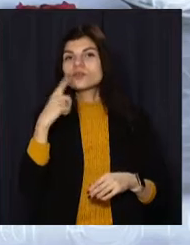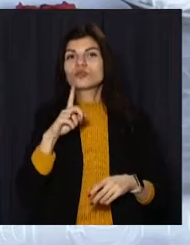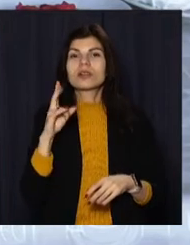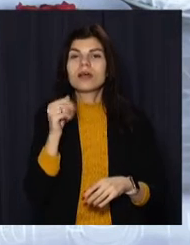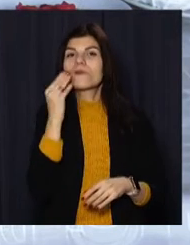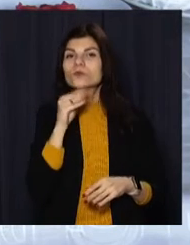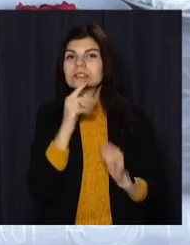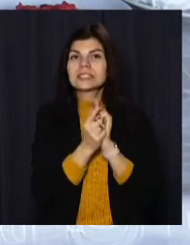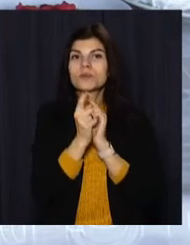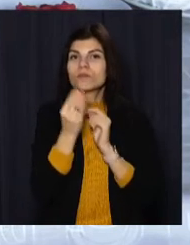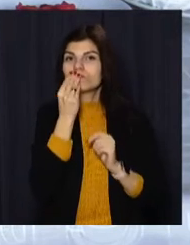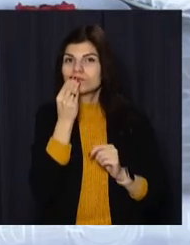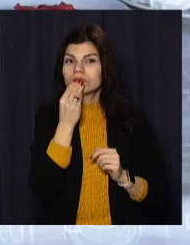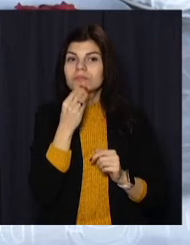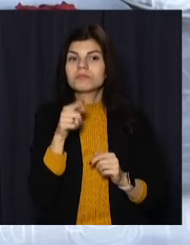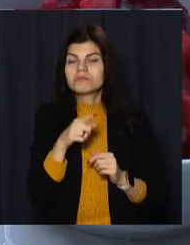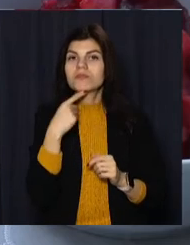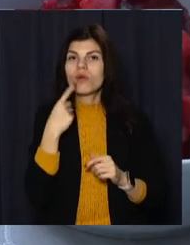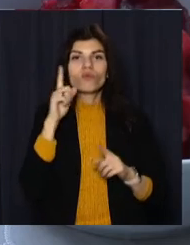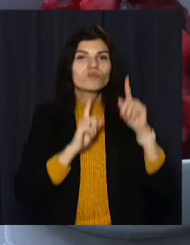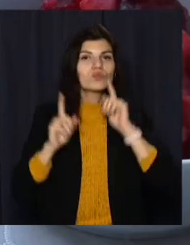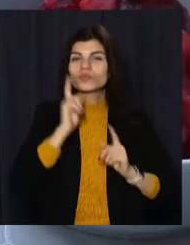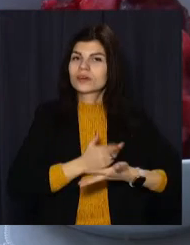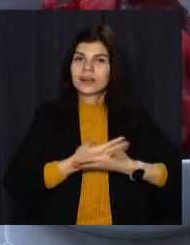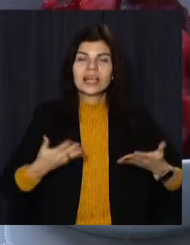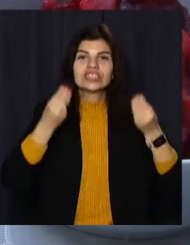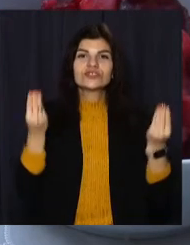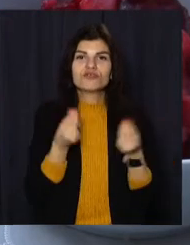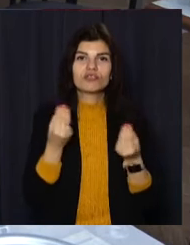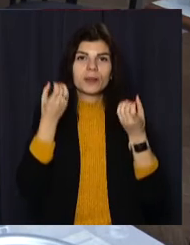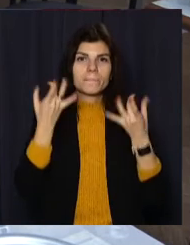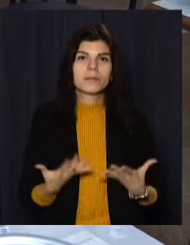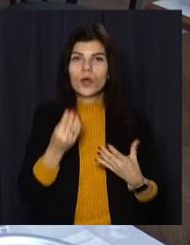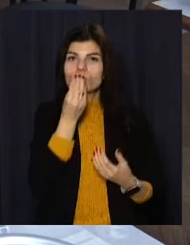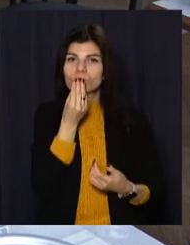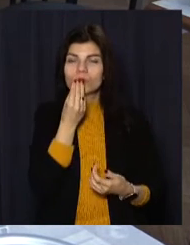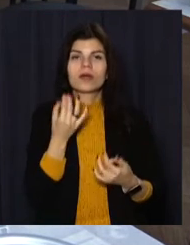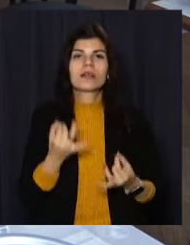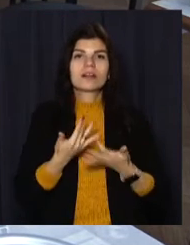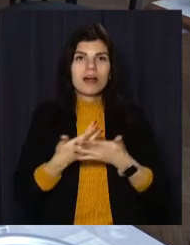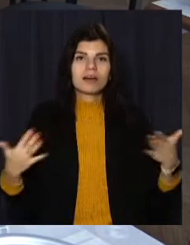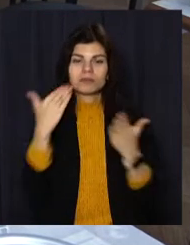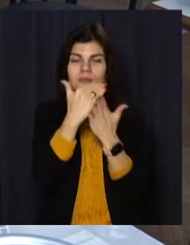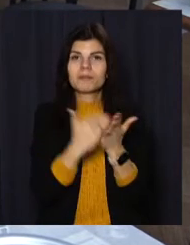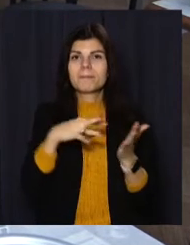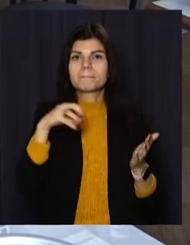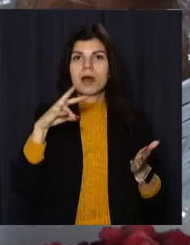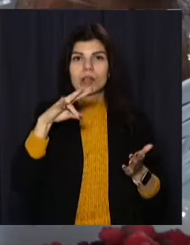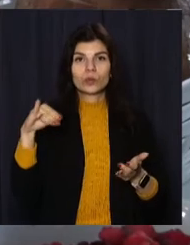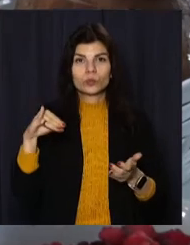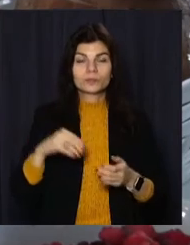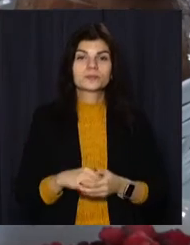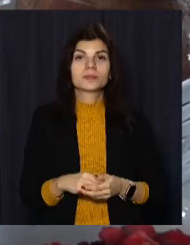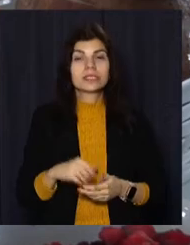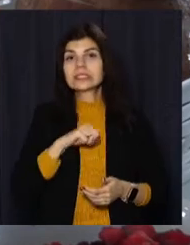змінилося харчування. Балують тут смаколиками, свіжими та смачними продуктами і різноманітними стравами. Найбільше –